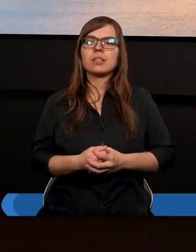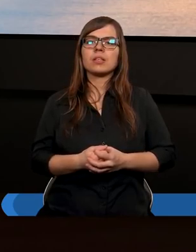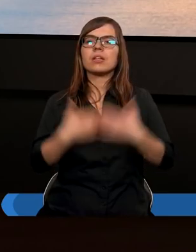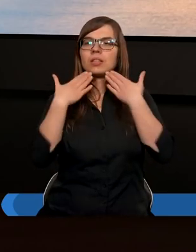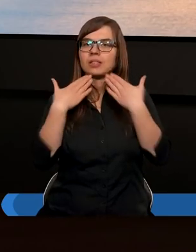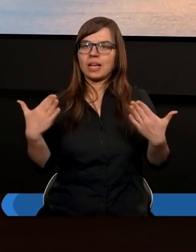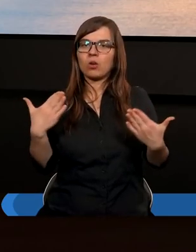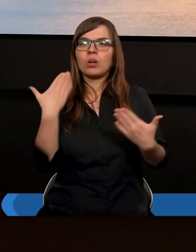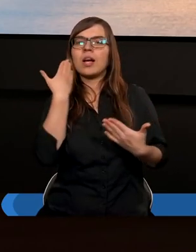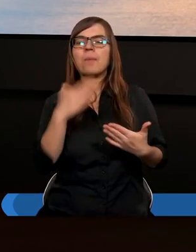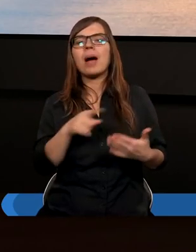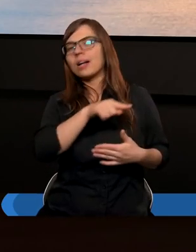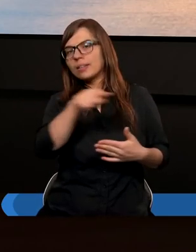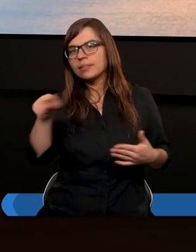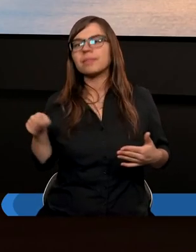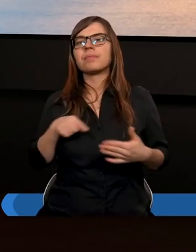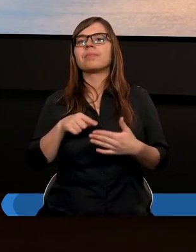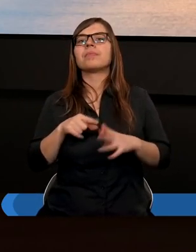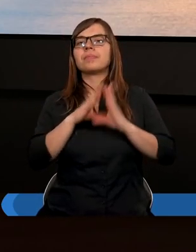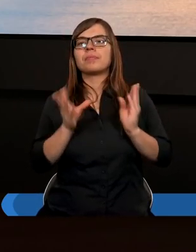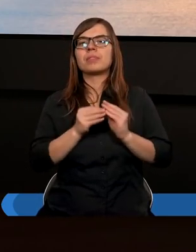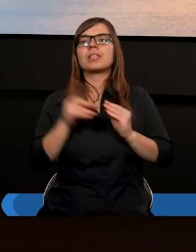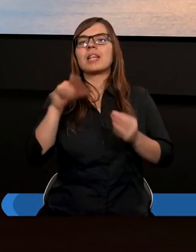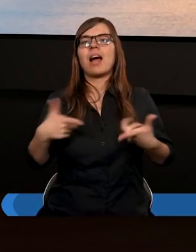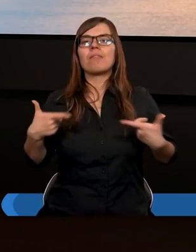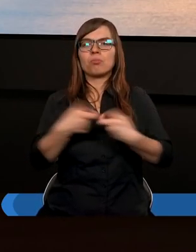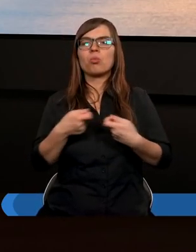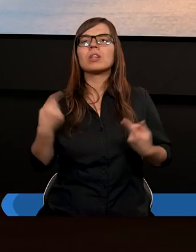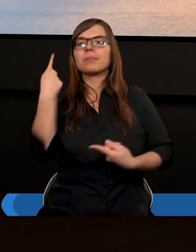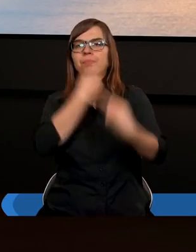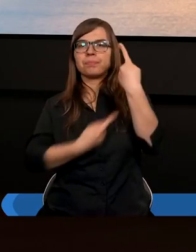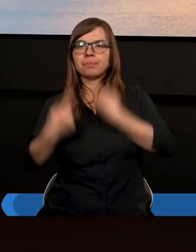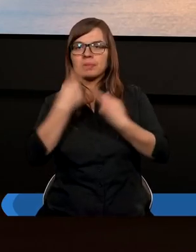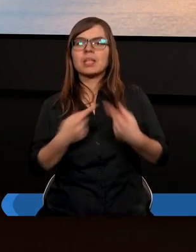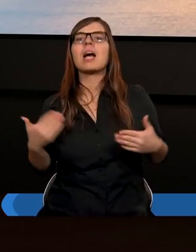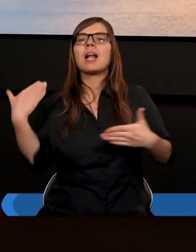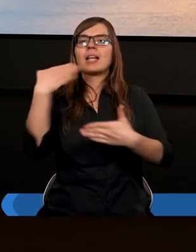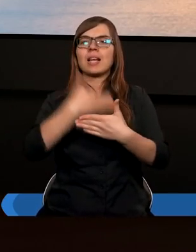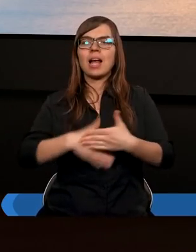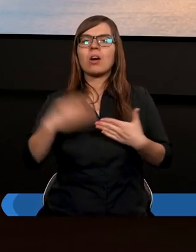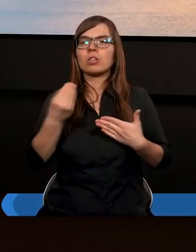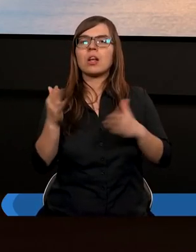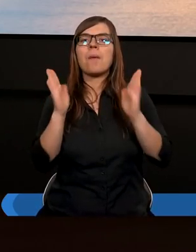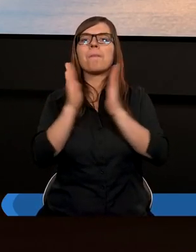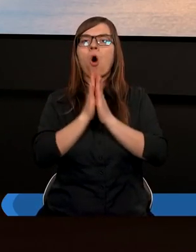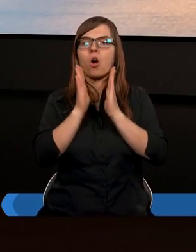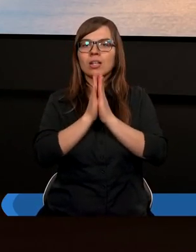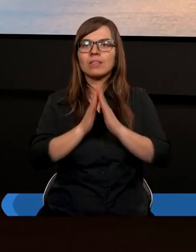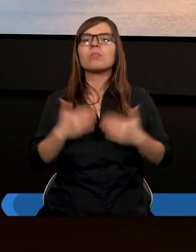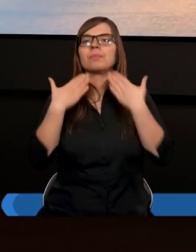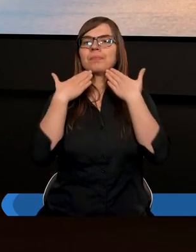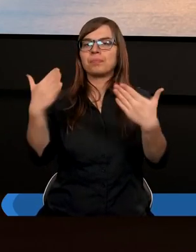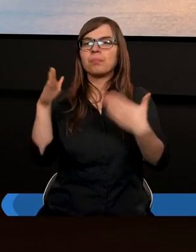Dziękuję bardzo za te wspólne rozważanie. Zakończymy jeszcze modlitwą.